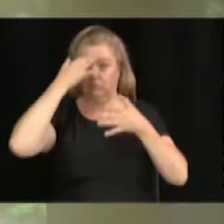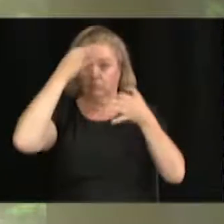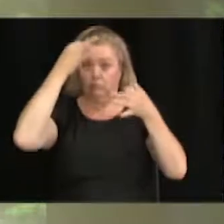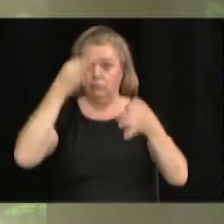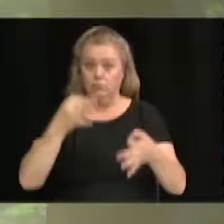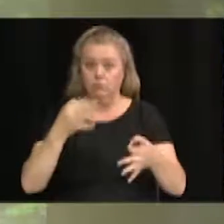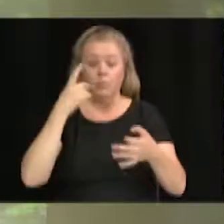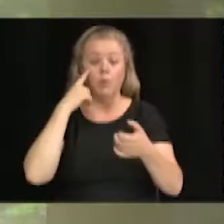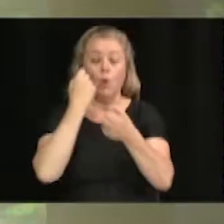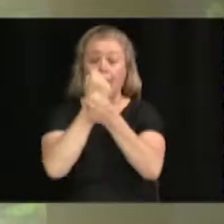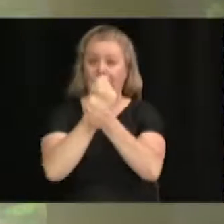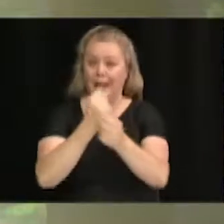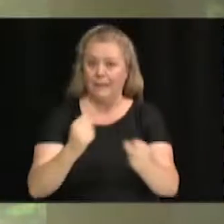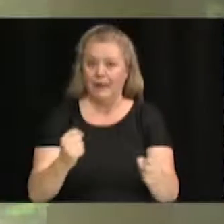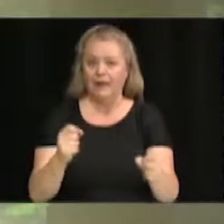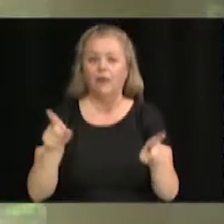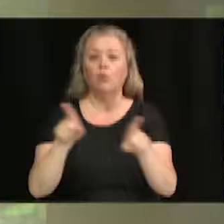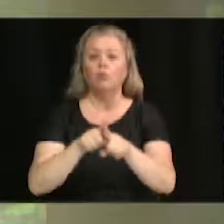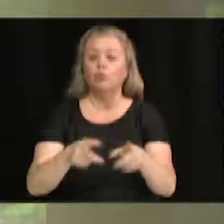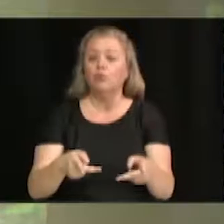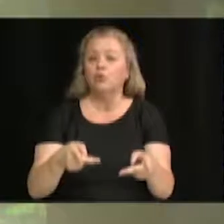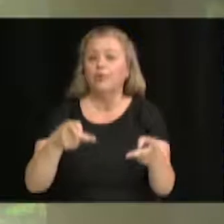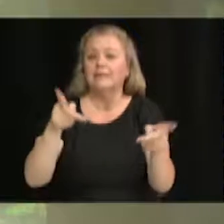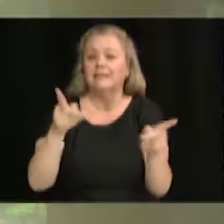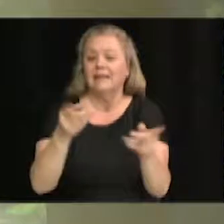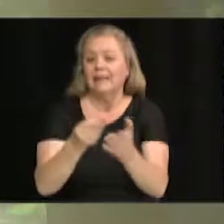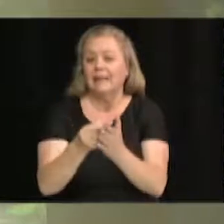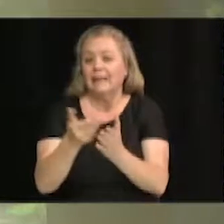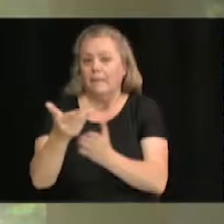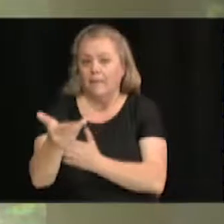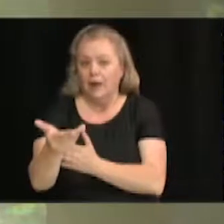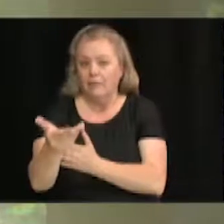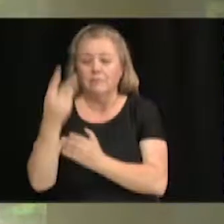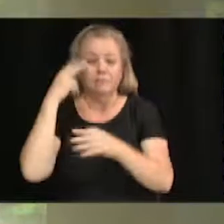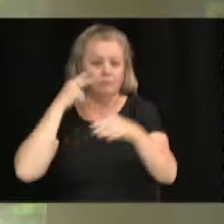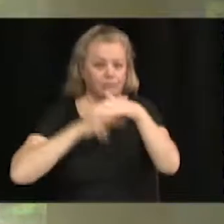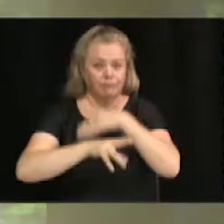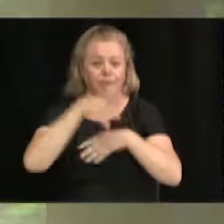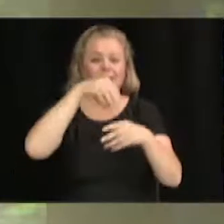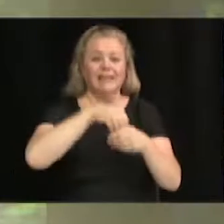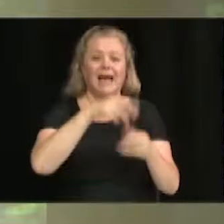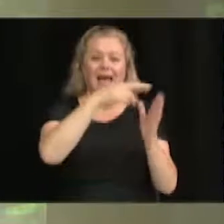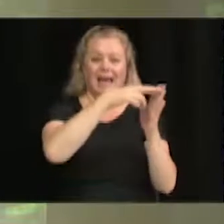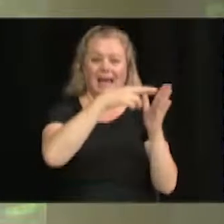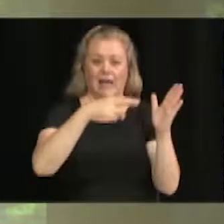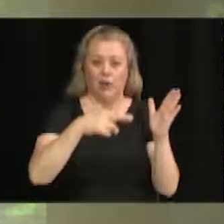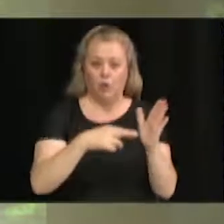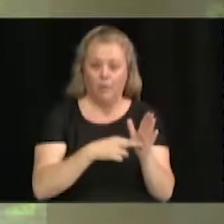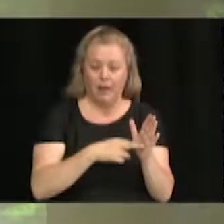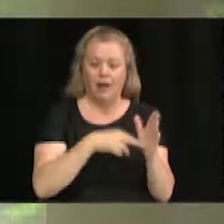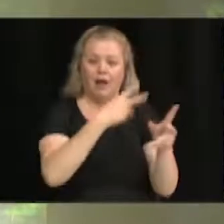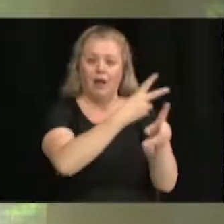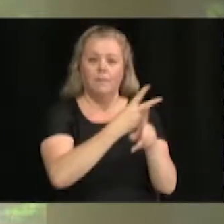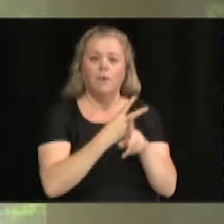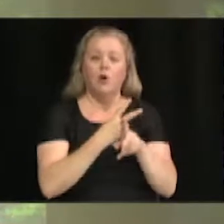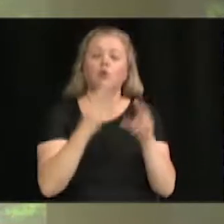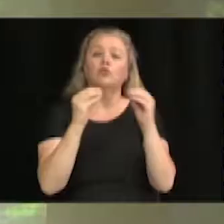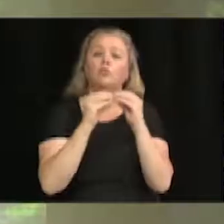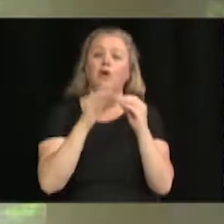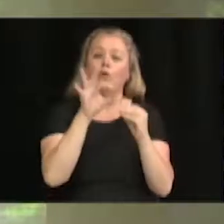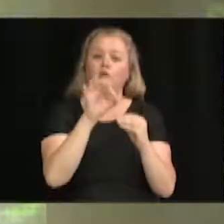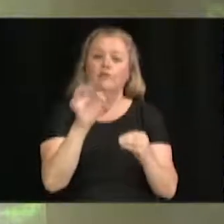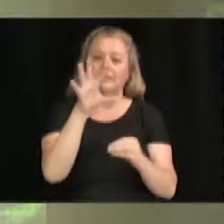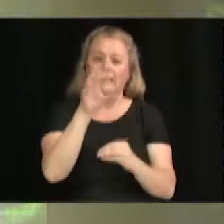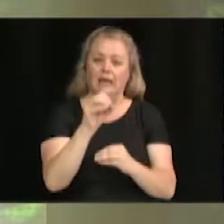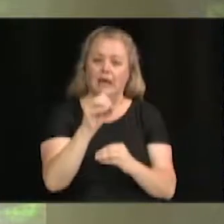et autorisant des dépenses prévues au règlement d'emprunt numéro 950-2011, règlement